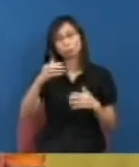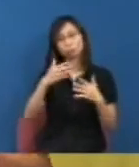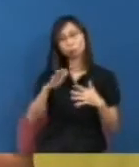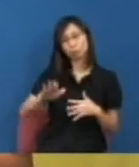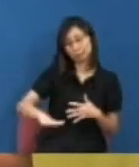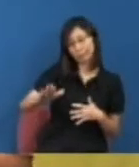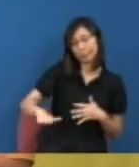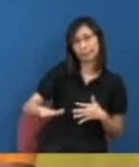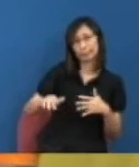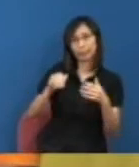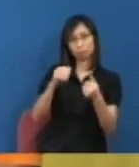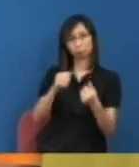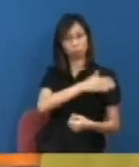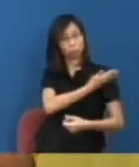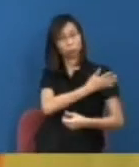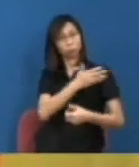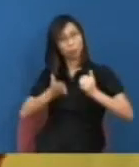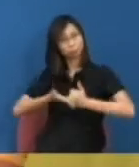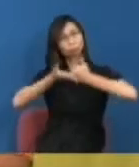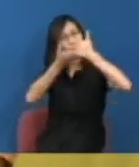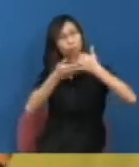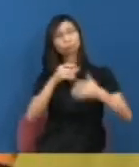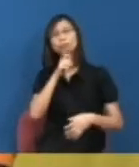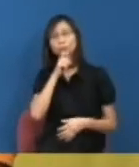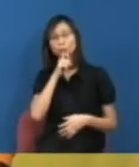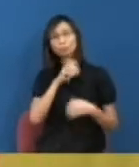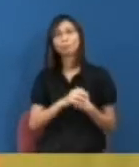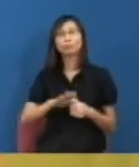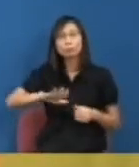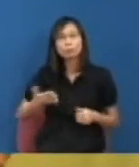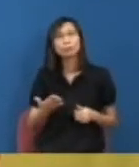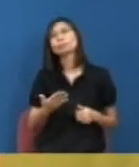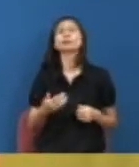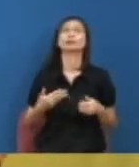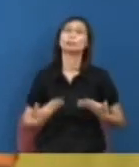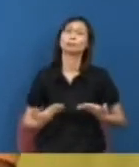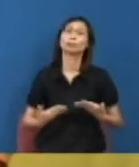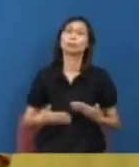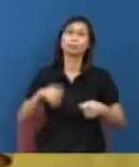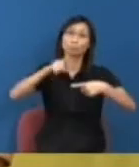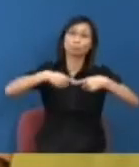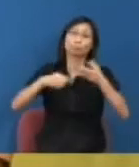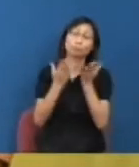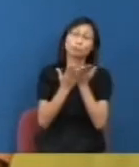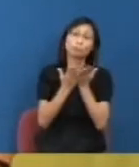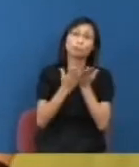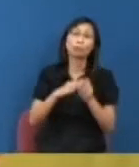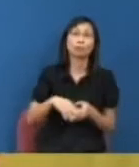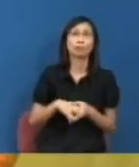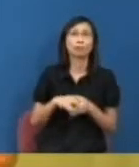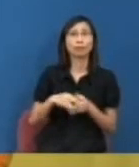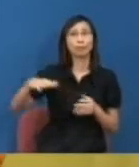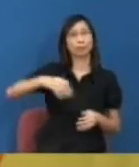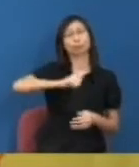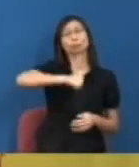一個大觀念教育之下即是校長見到一個掃地可能都當見不到隱形或者甚至之前